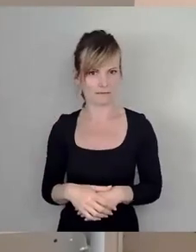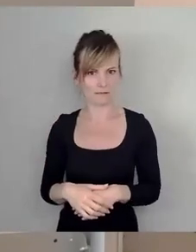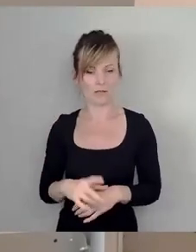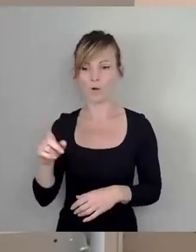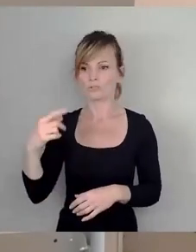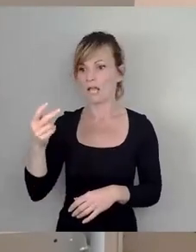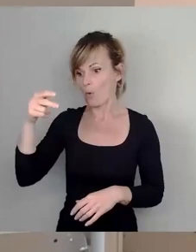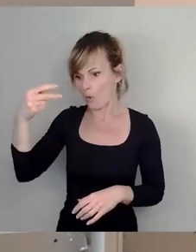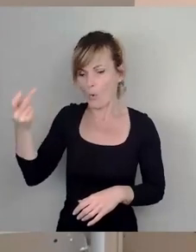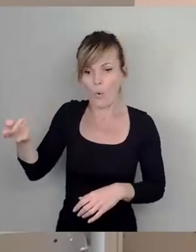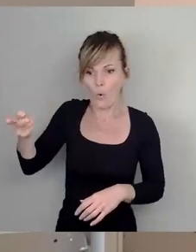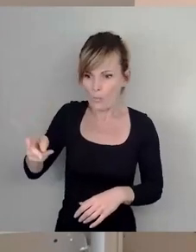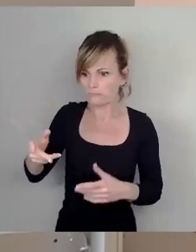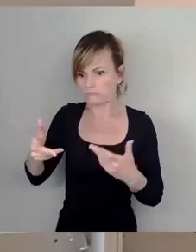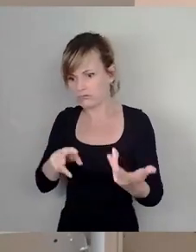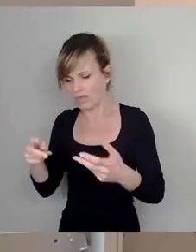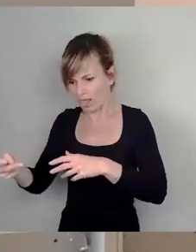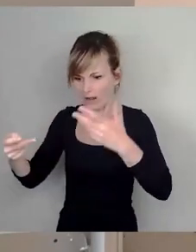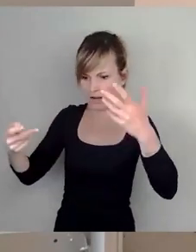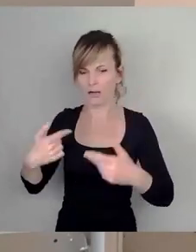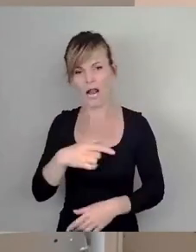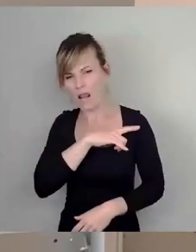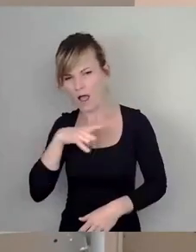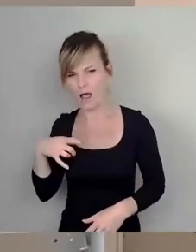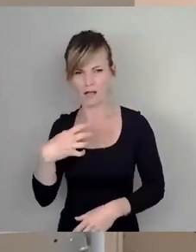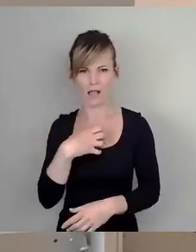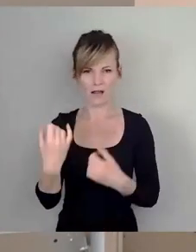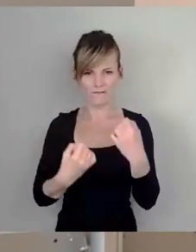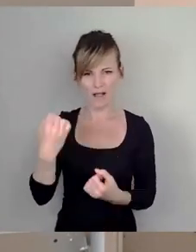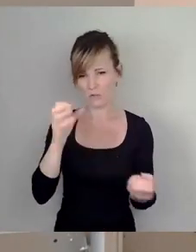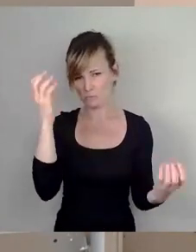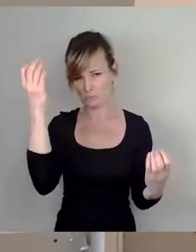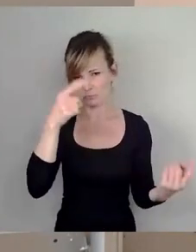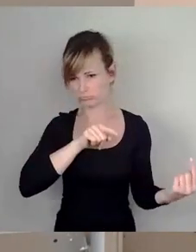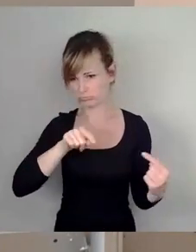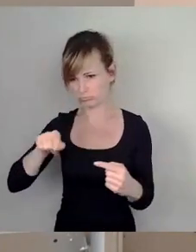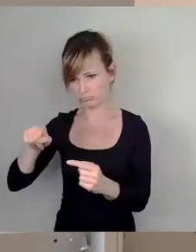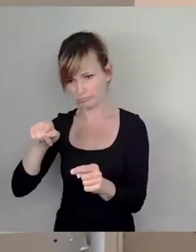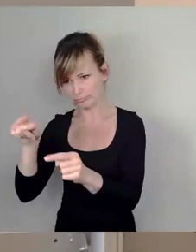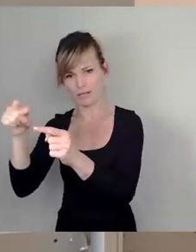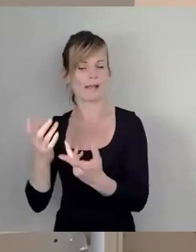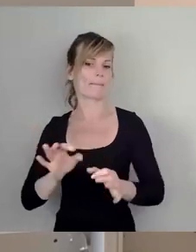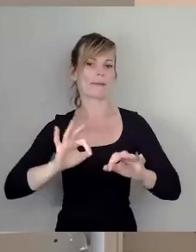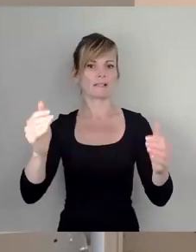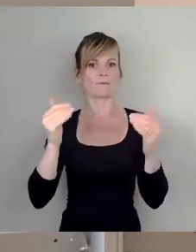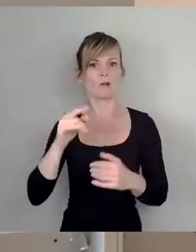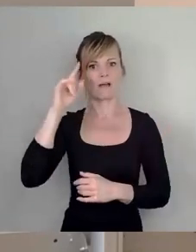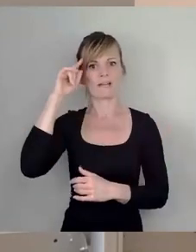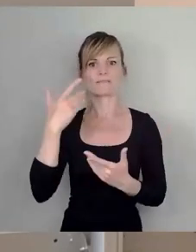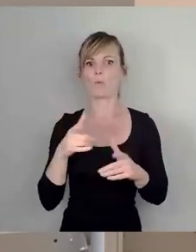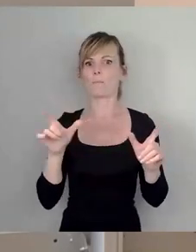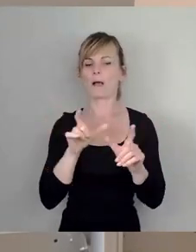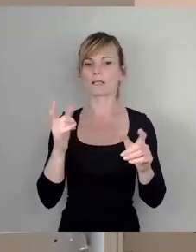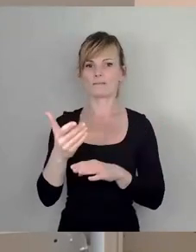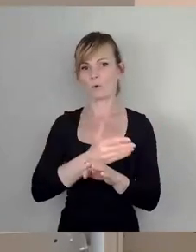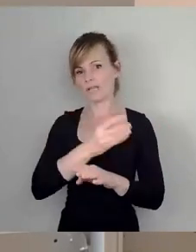umfällt, ja, dann dauert es ewig, bis der Krankenwagen da ist. Wäre doch viel sinnhafter, wenn man vorher wüsste, wo die Party ist, wenn man